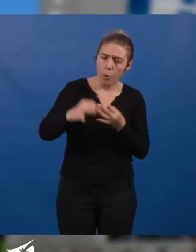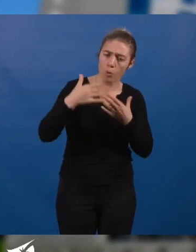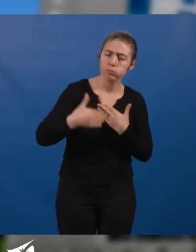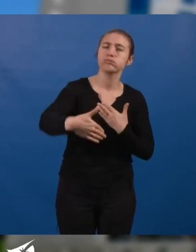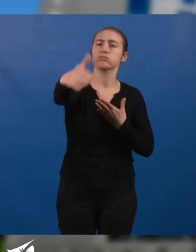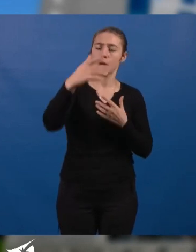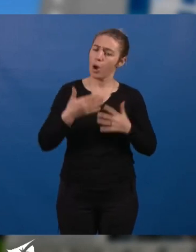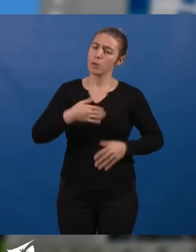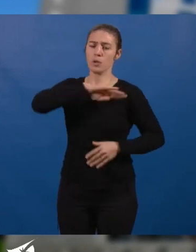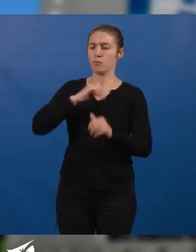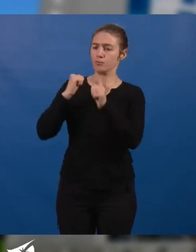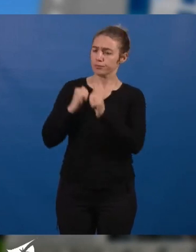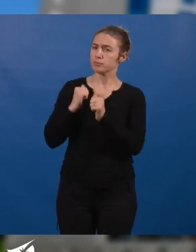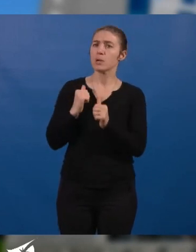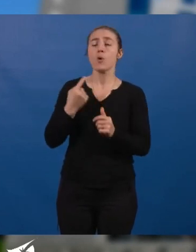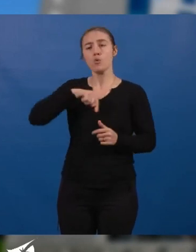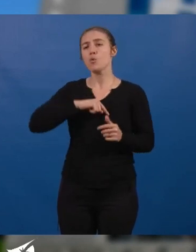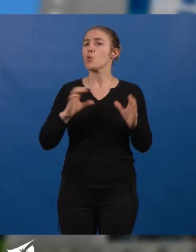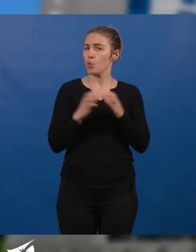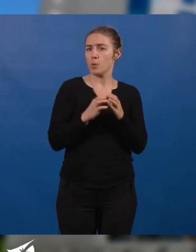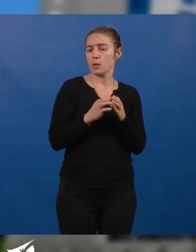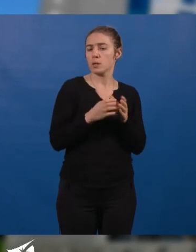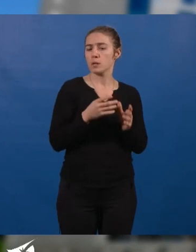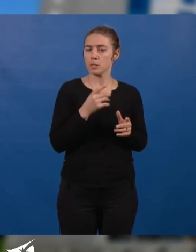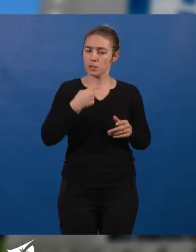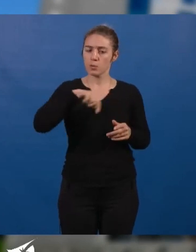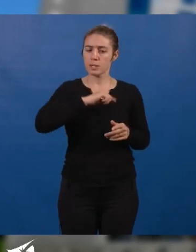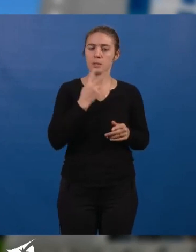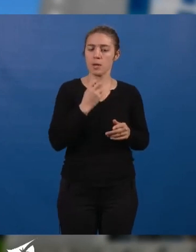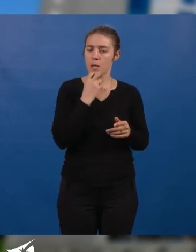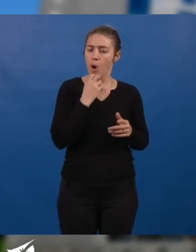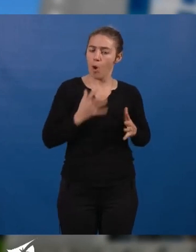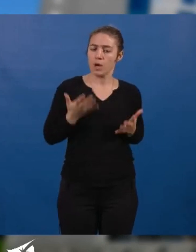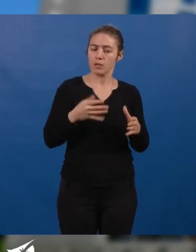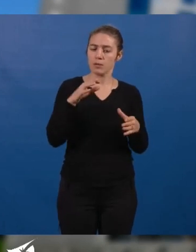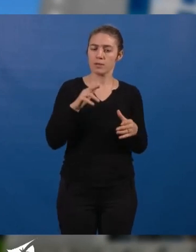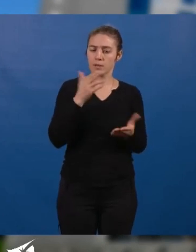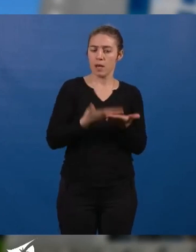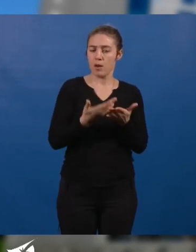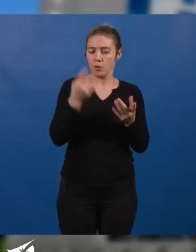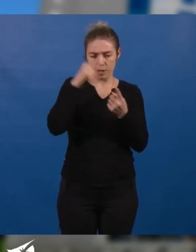communistes et républicains soutient donc ces orientations au service de nos habitants et de nos territoires. vous remercie de votre attention.